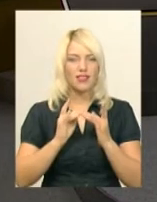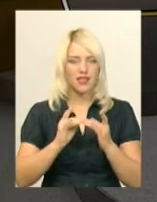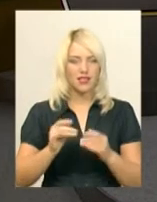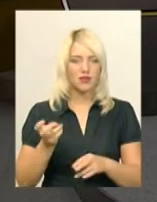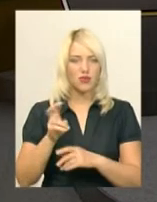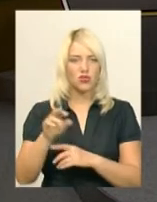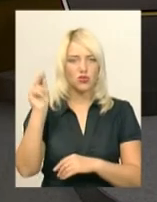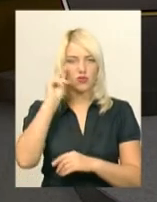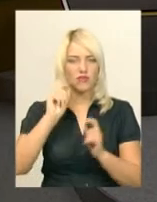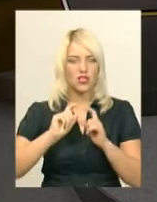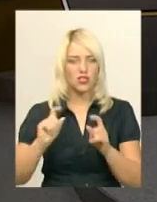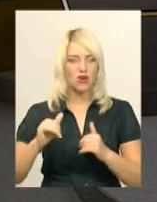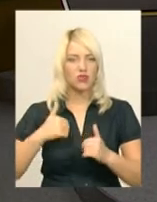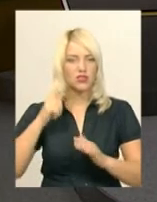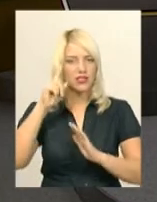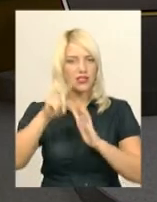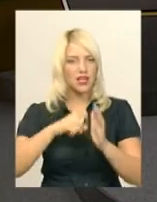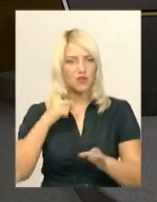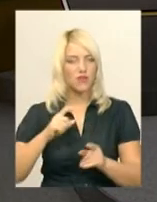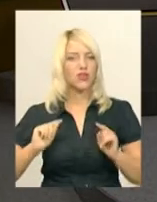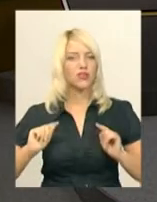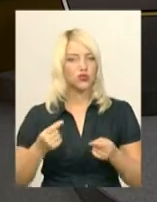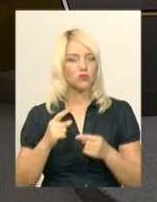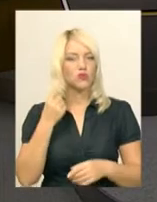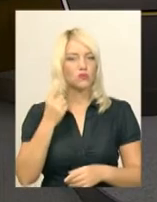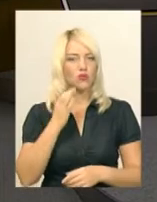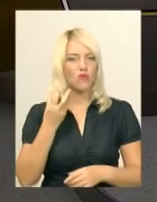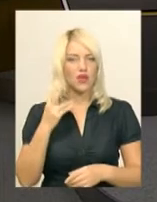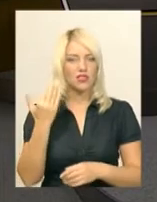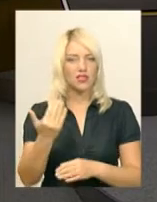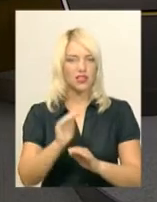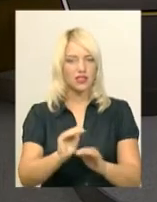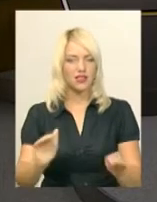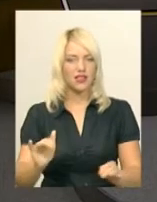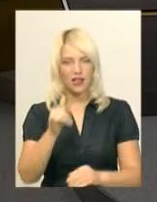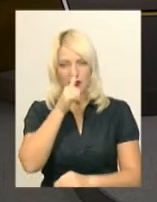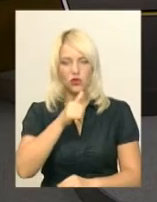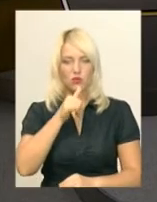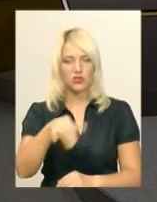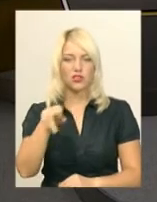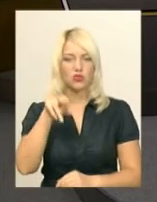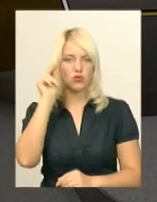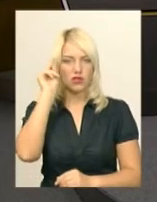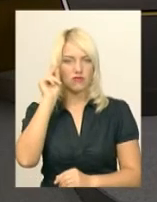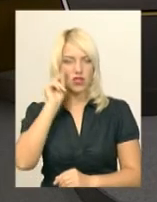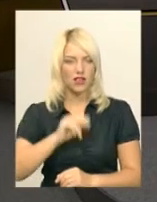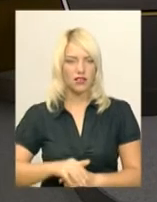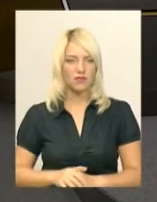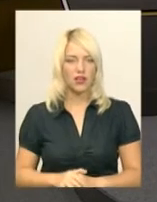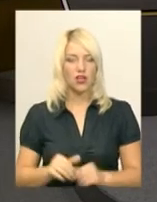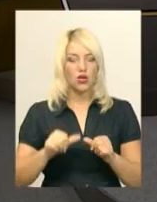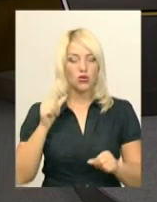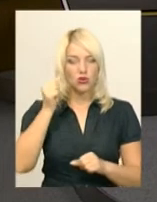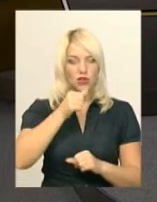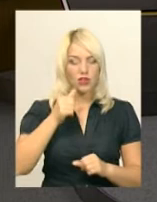навчального закладу. Вони хотіли з'ясувати, чому з 1 вересня їхні дітей не допустили до навчання. Торік